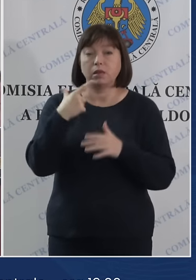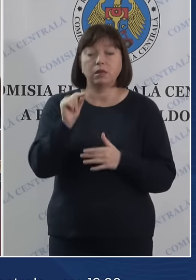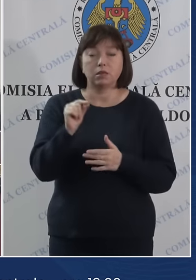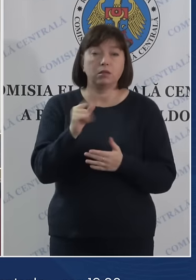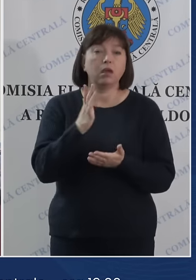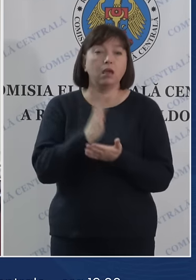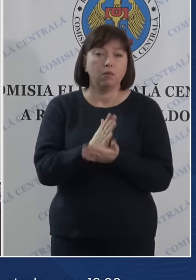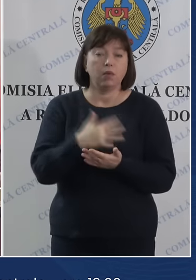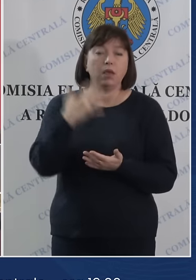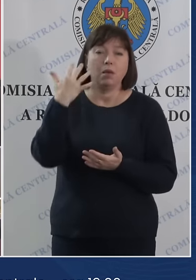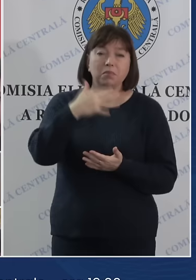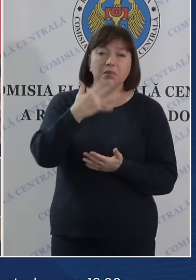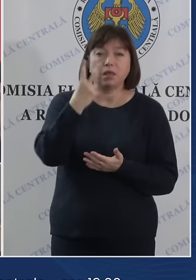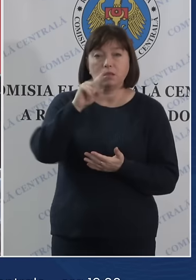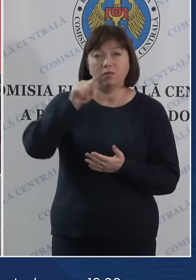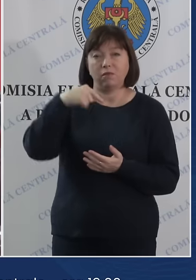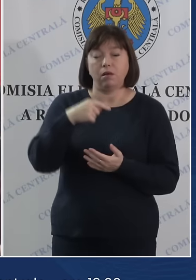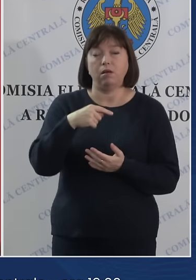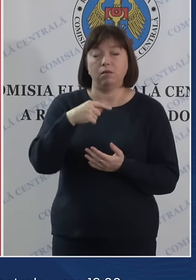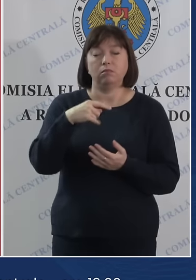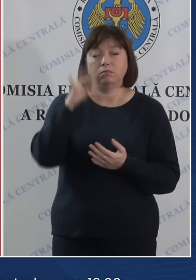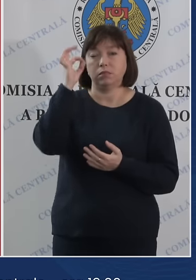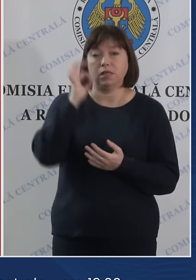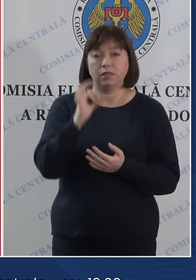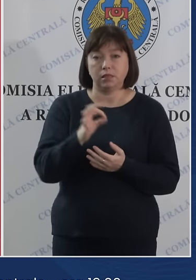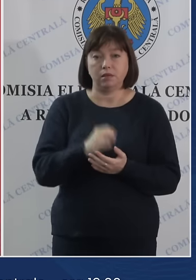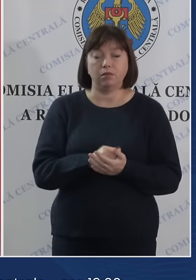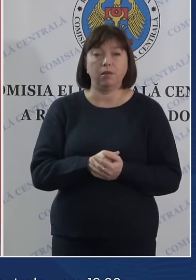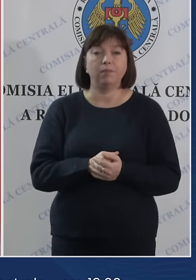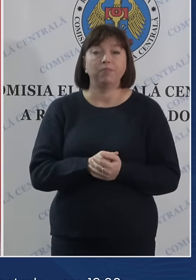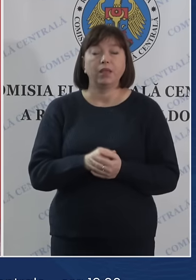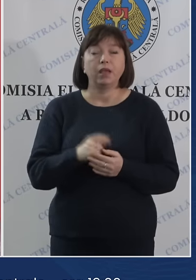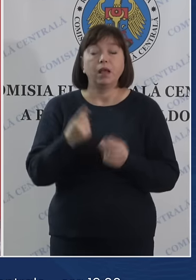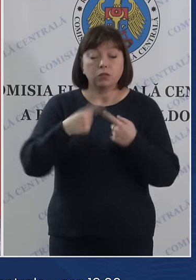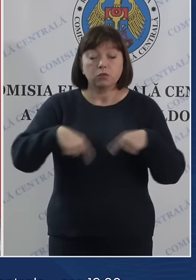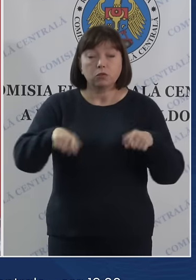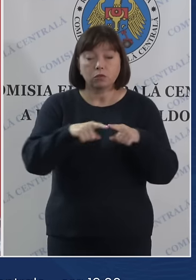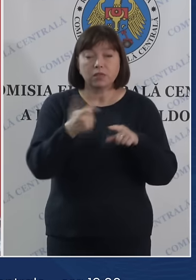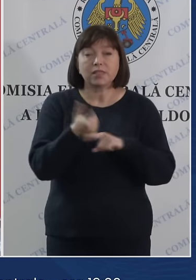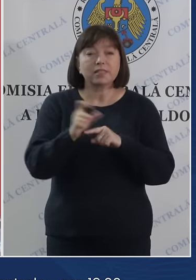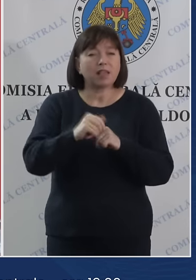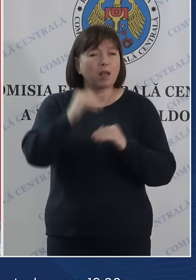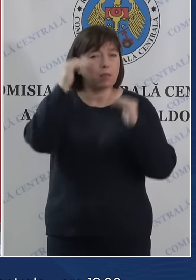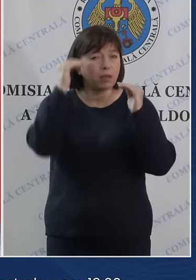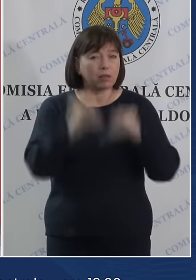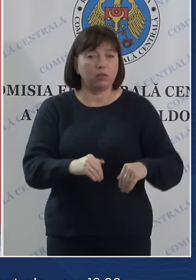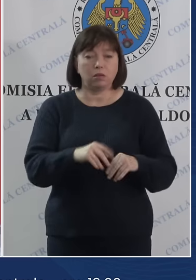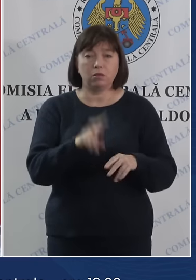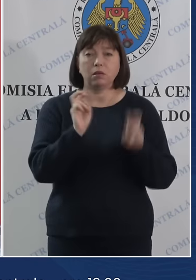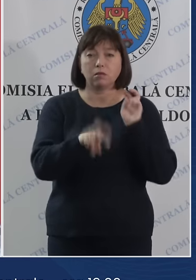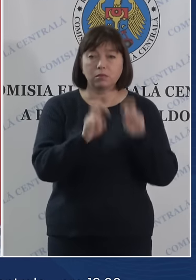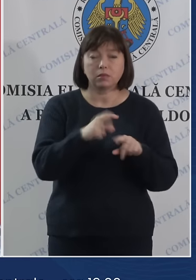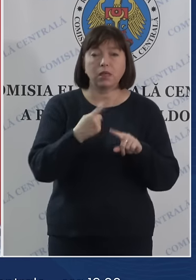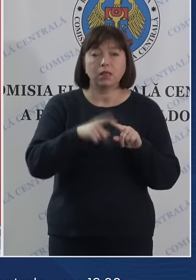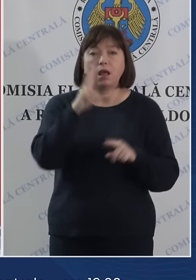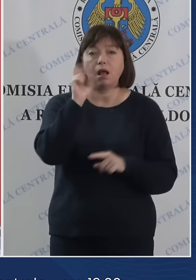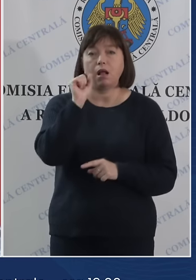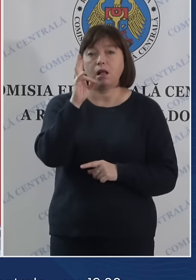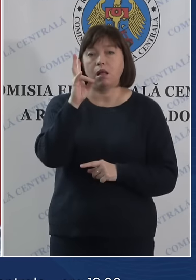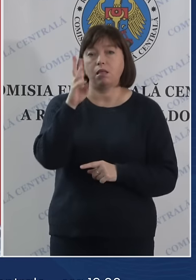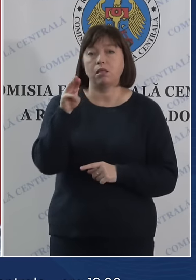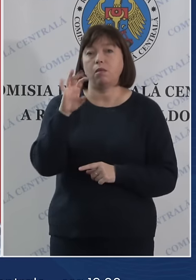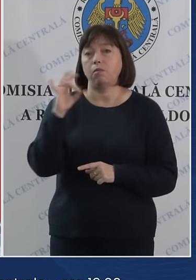52% participare. Circunscripția cu cea mai joasă prezență este Cantemir,